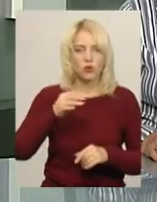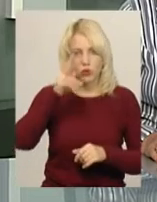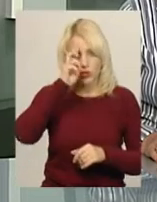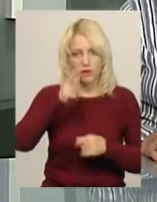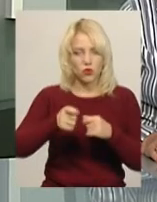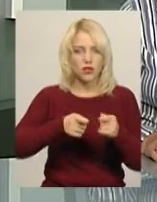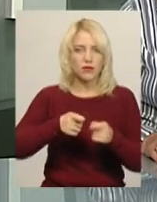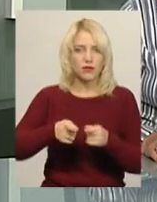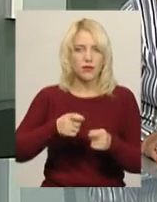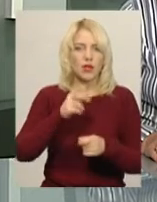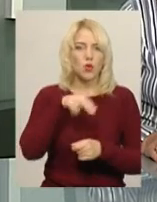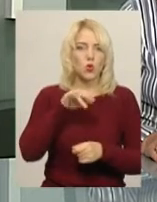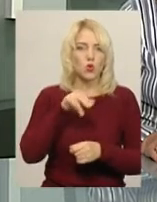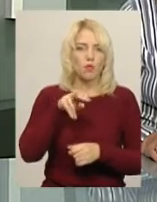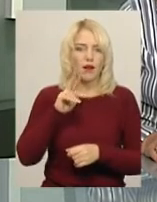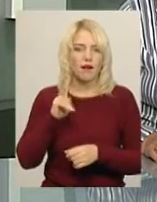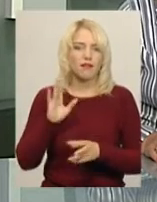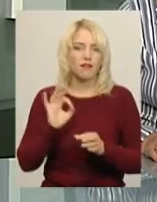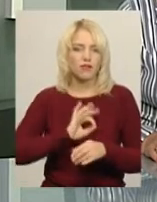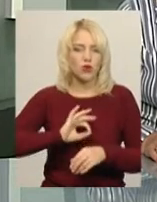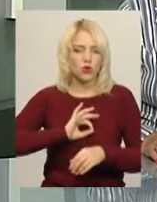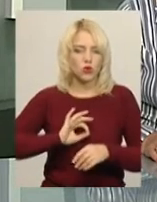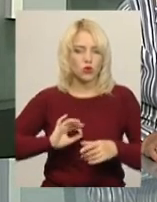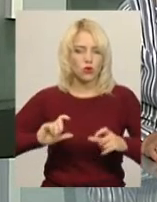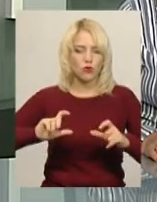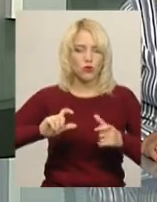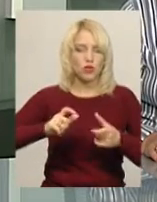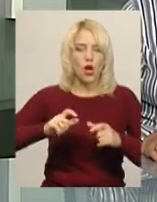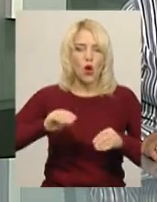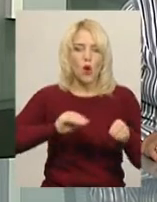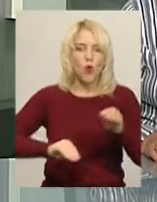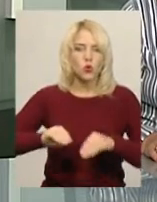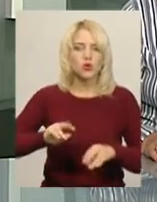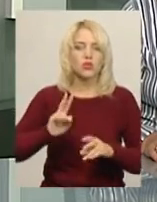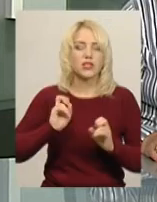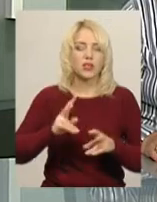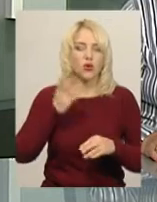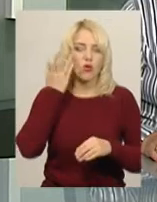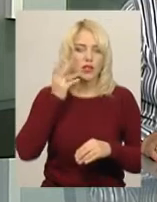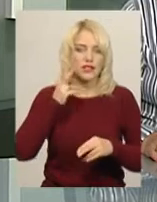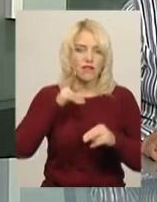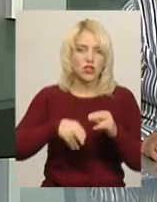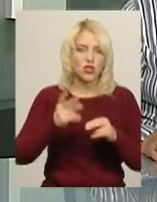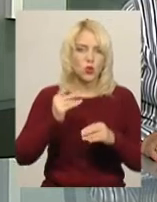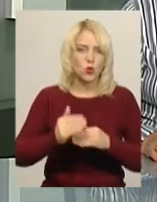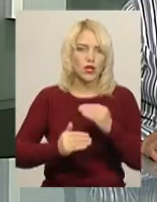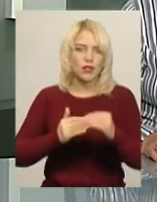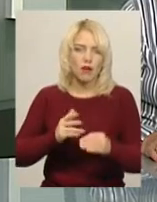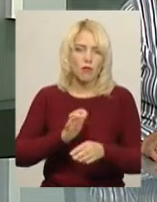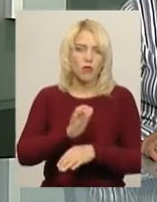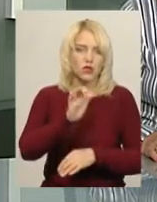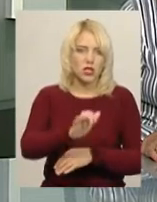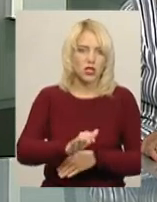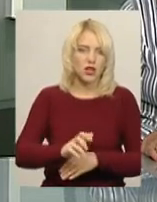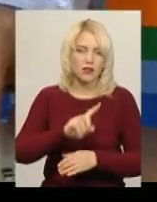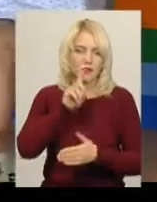адміністрації Тетяна Дупляк Як використовують конструктор у школах та коли завершиться другий етап постачання, дізнавалася Вікторія Зелінська